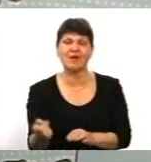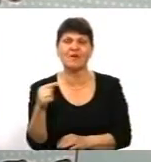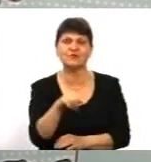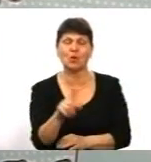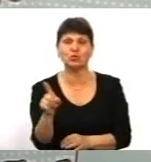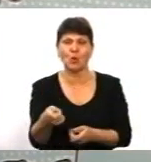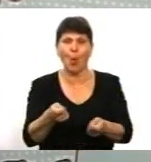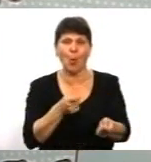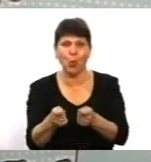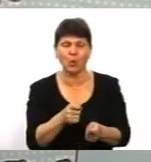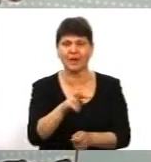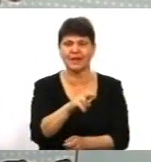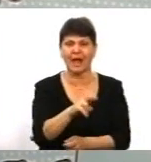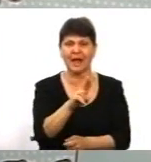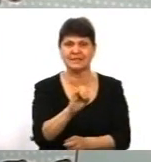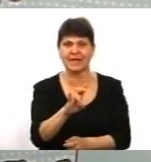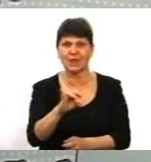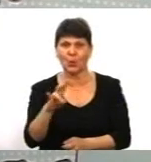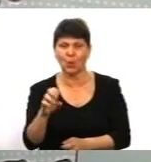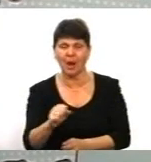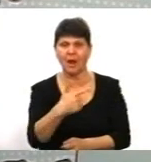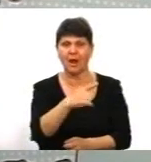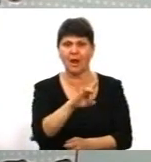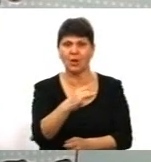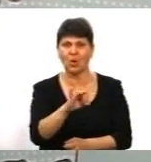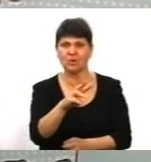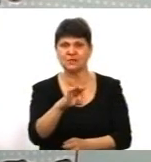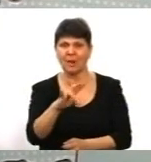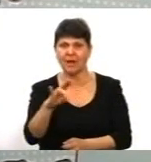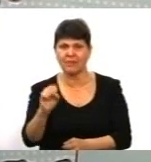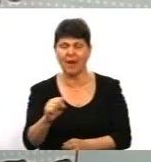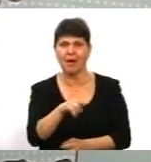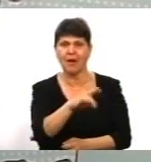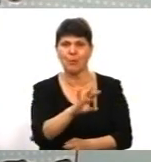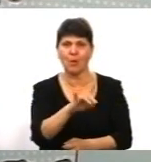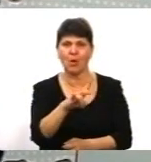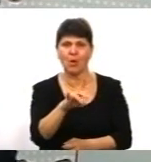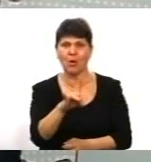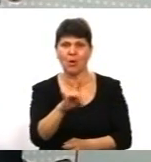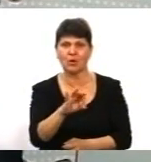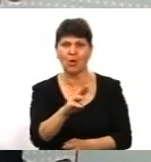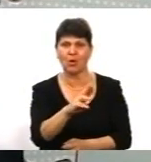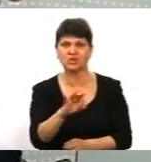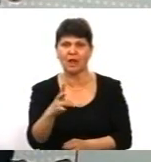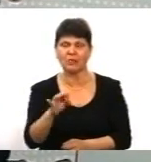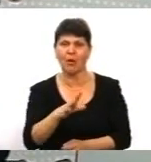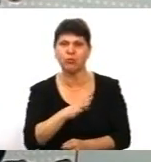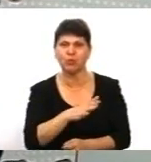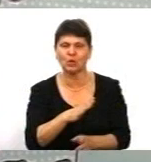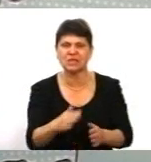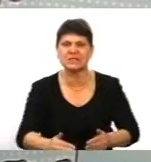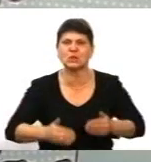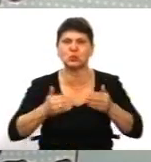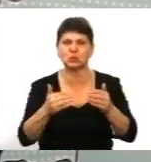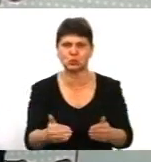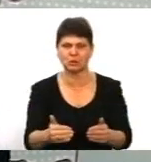і Гройсмана, до речі, оці позитивні зрушення, які відбулися, заслуга насамперед, як лідерів, не